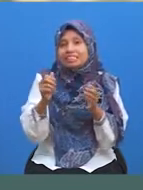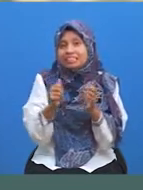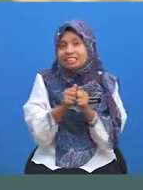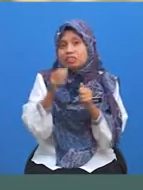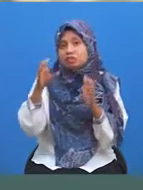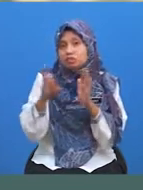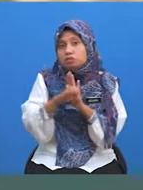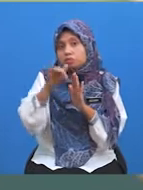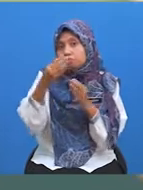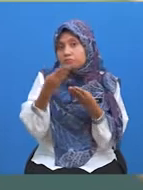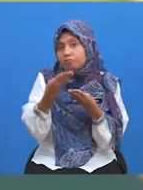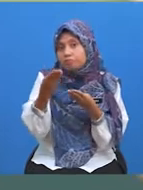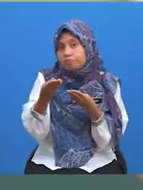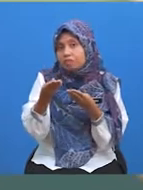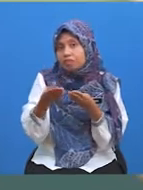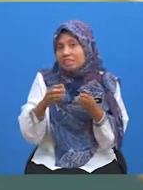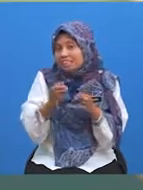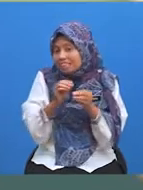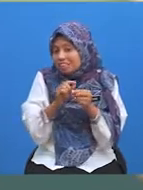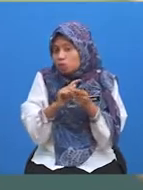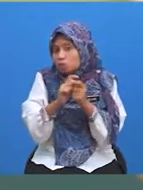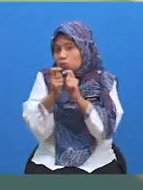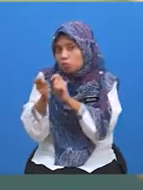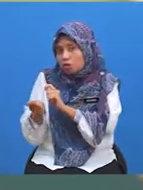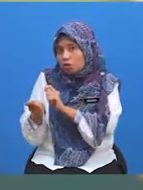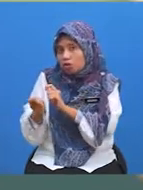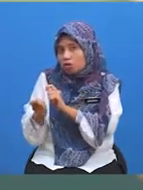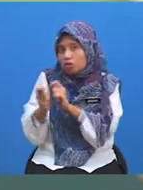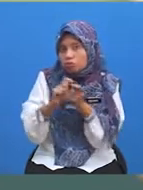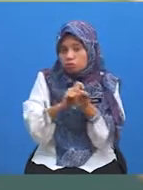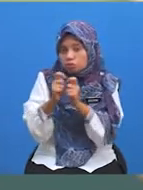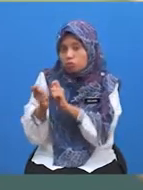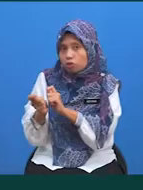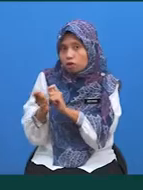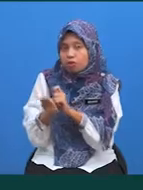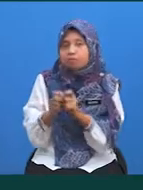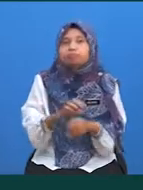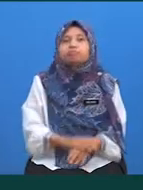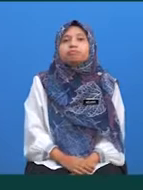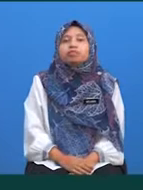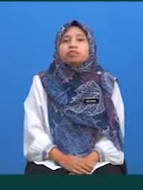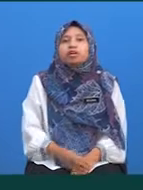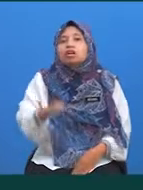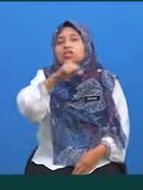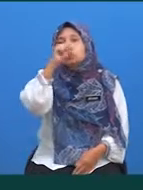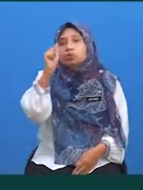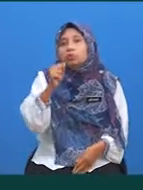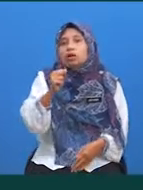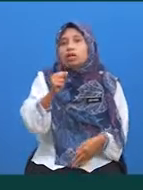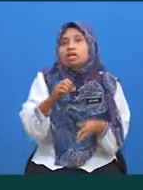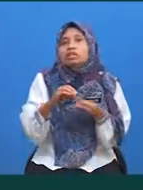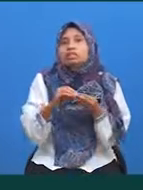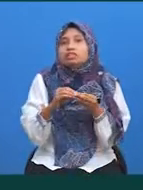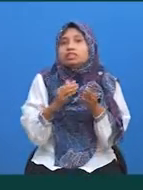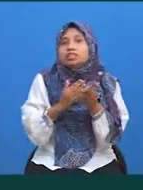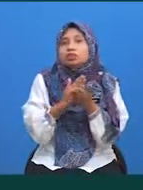1D ini Kita beralih pula kepada soalan 1E Soalan meminta kita